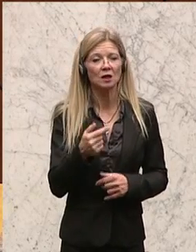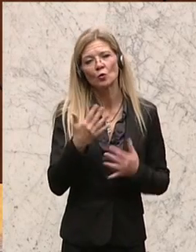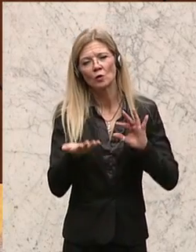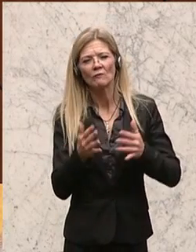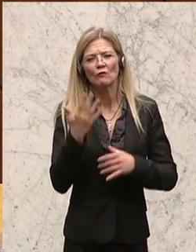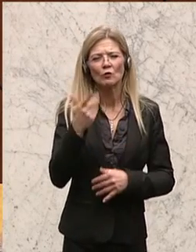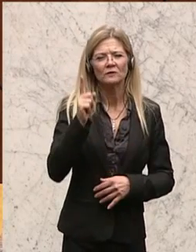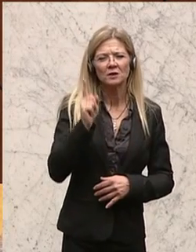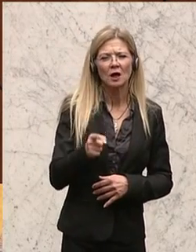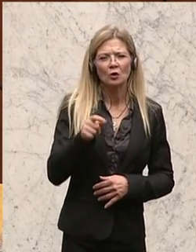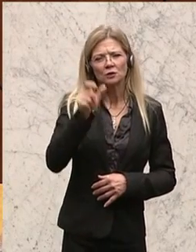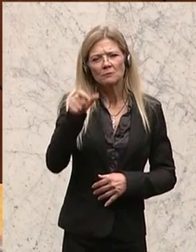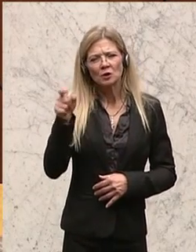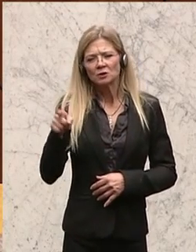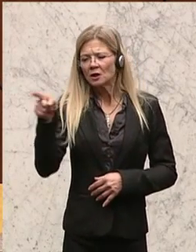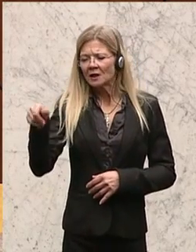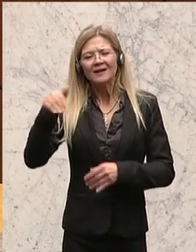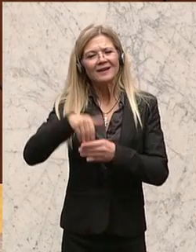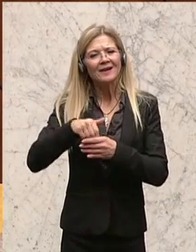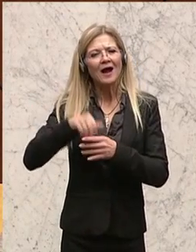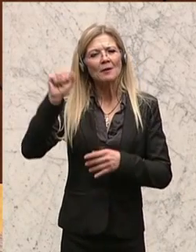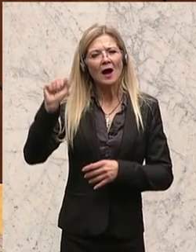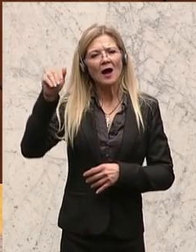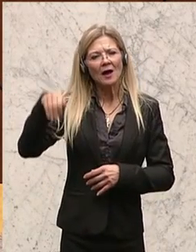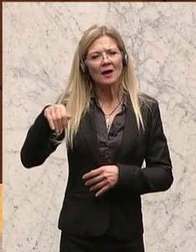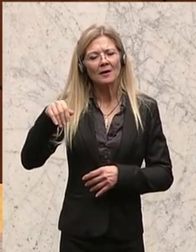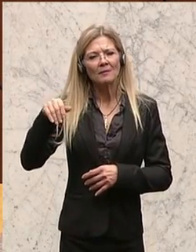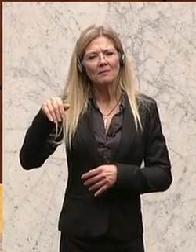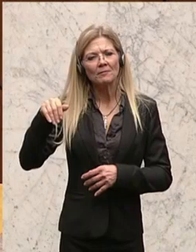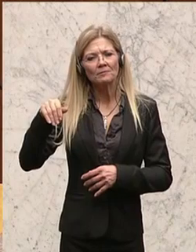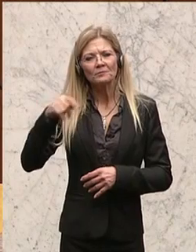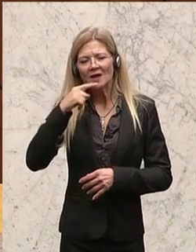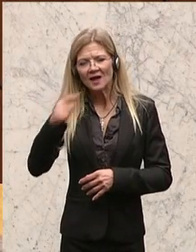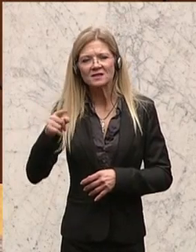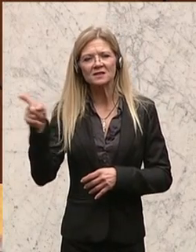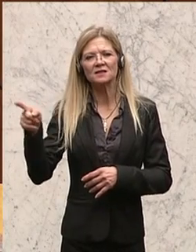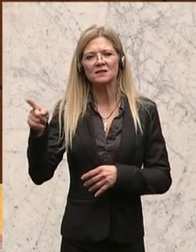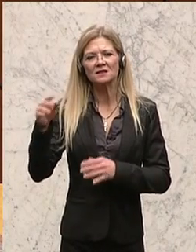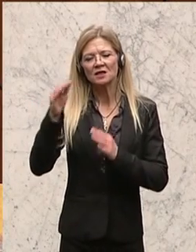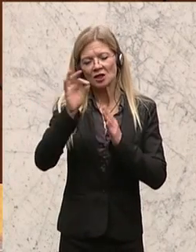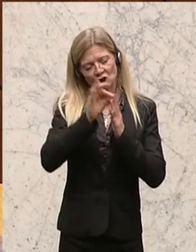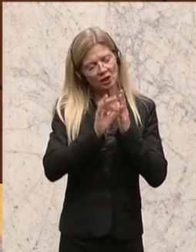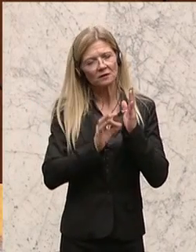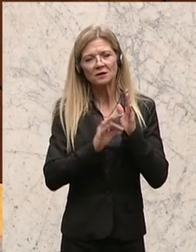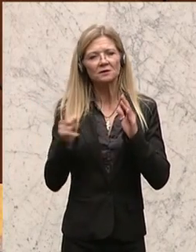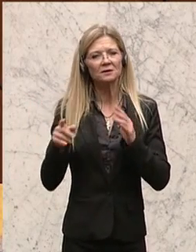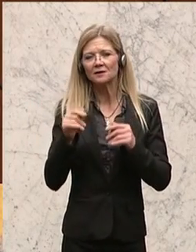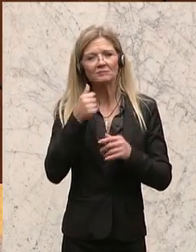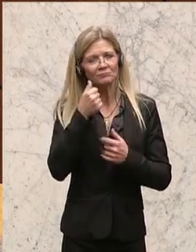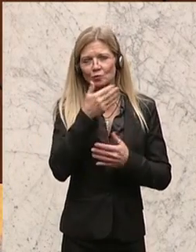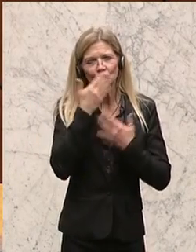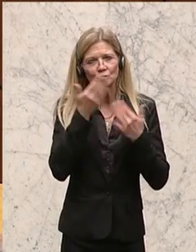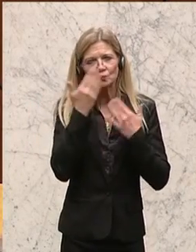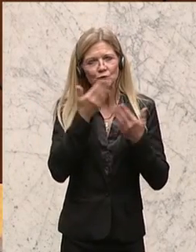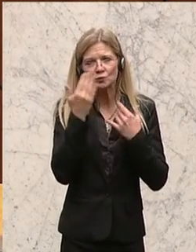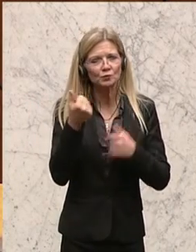Personen fehlen in der AMS-Statistik, das sind alle, die ein Übergangsgeld bekommen, gerade im Krankenstand sind oder Ähnliches, nur so weit zur